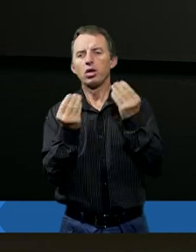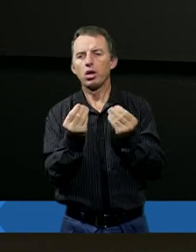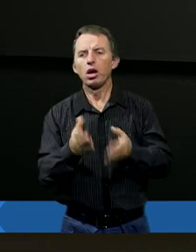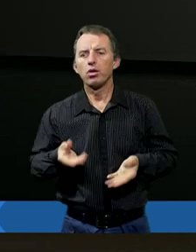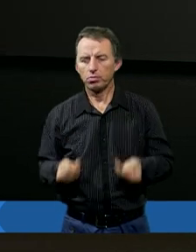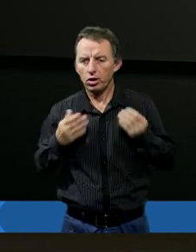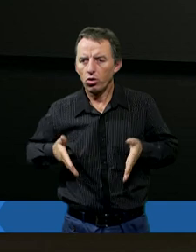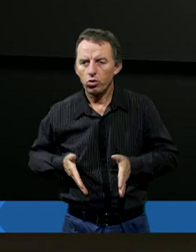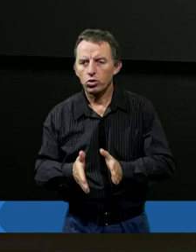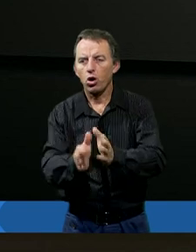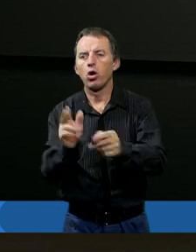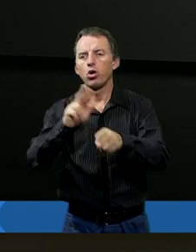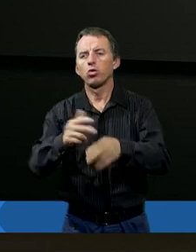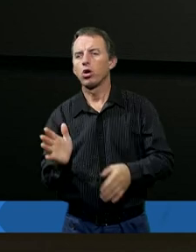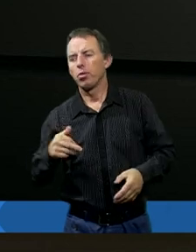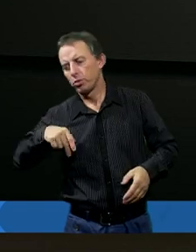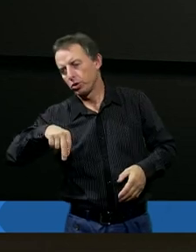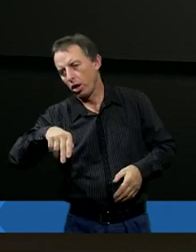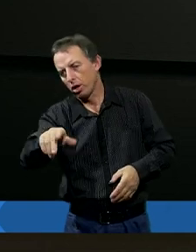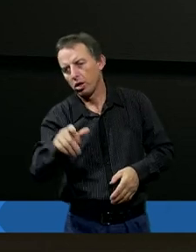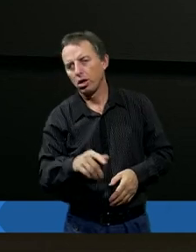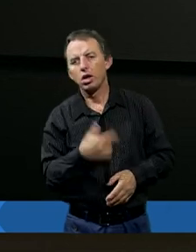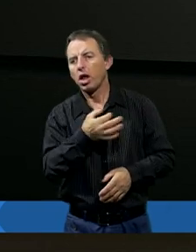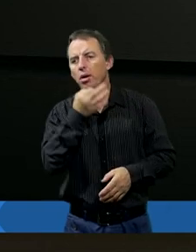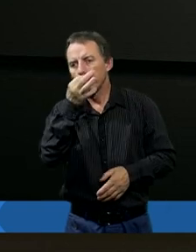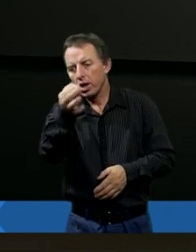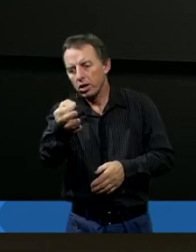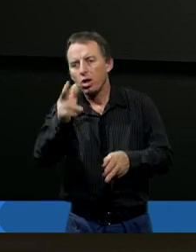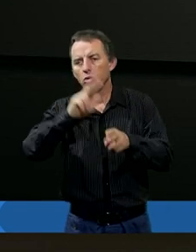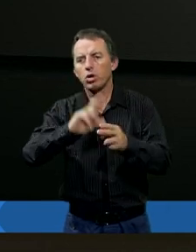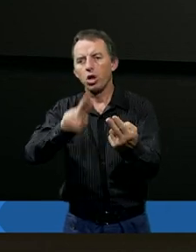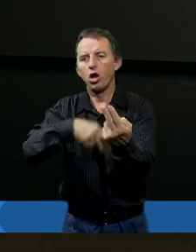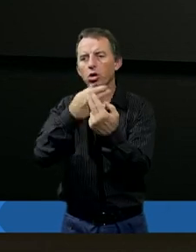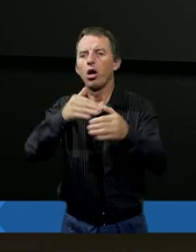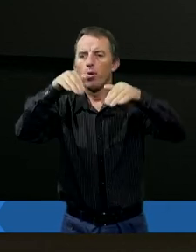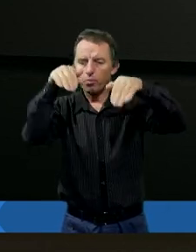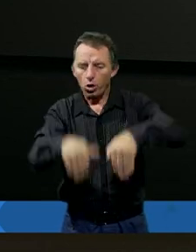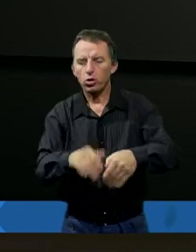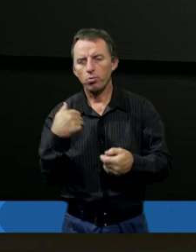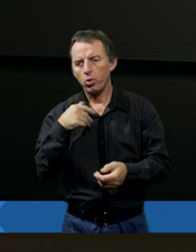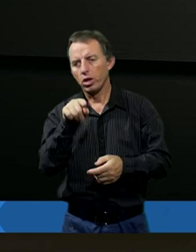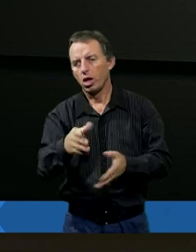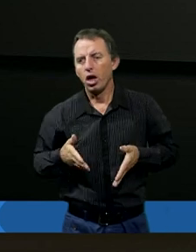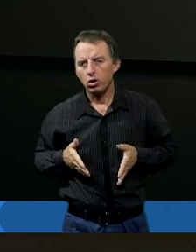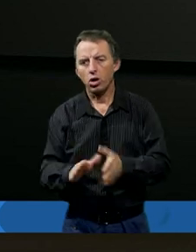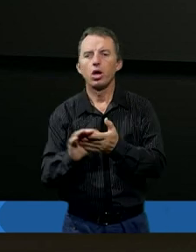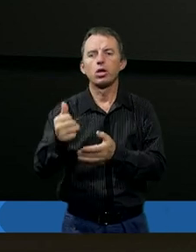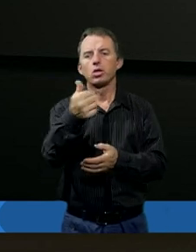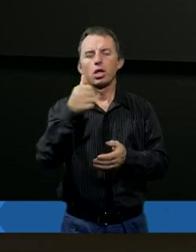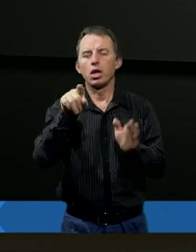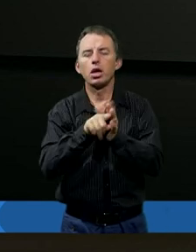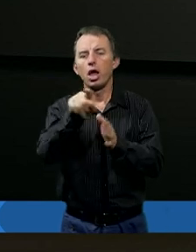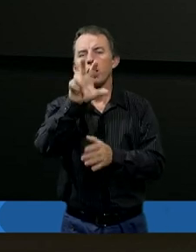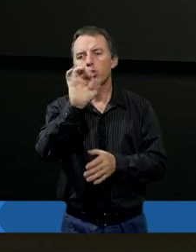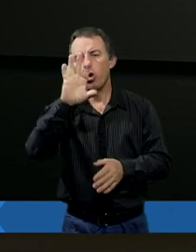wspaniałą drogę Hiob przeszedł. I nie wiem, bo to nie jest pytanie, na które znam odpowiedź, ale być może to była droga jedyna dla